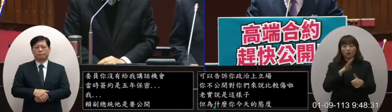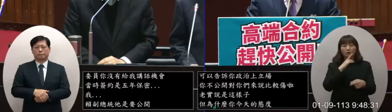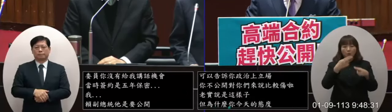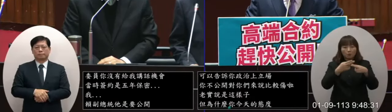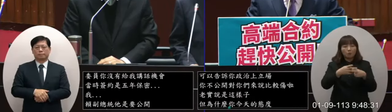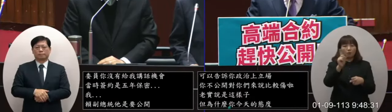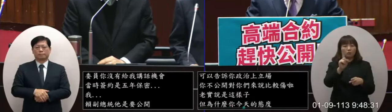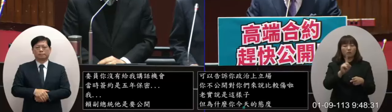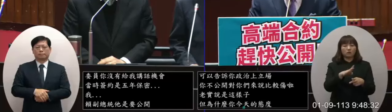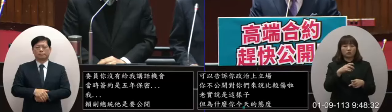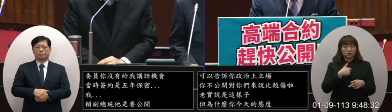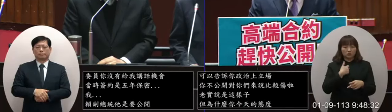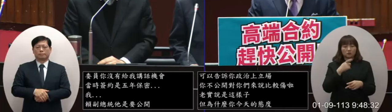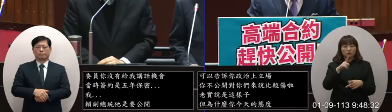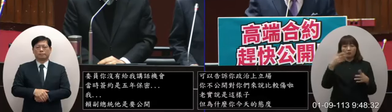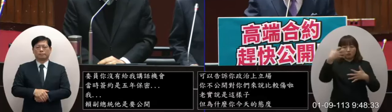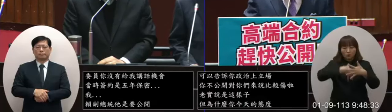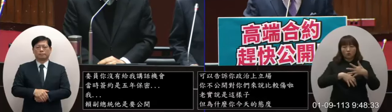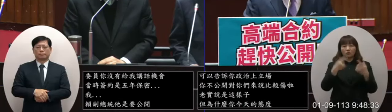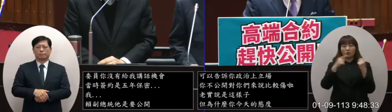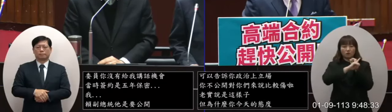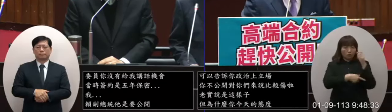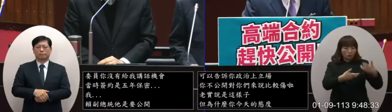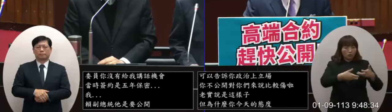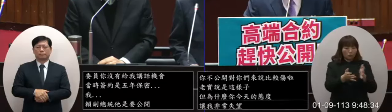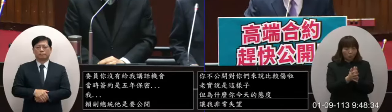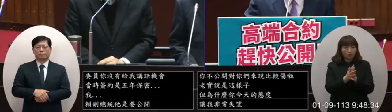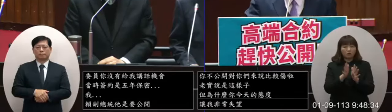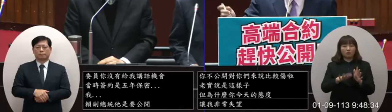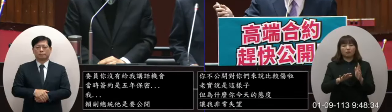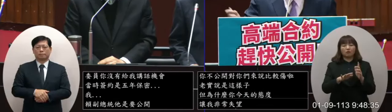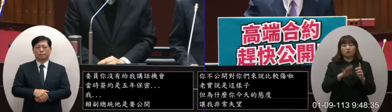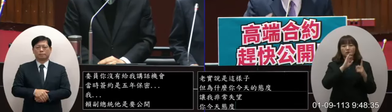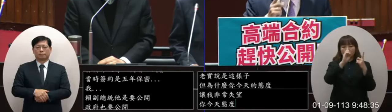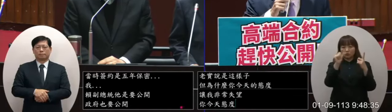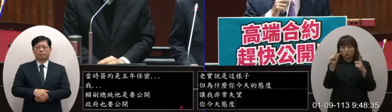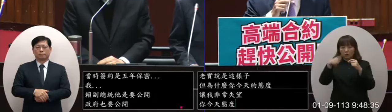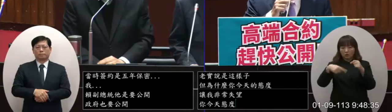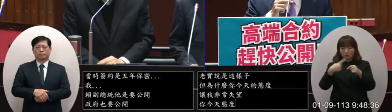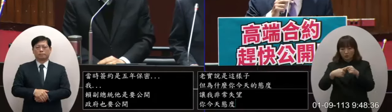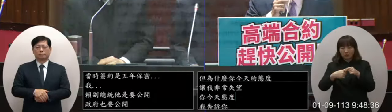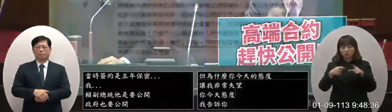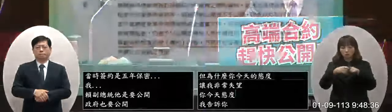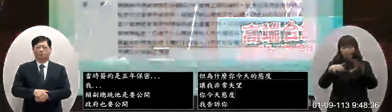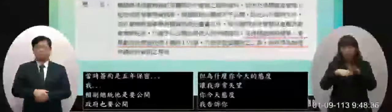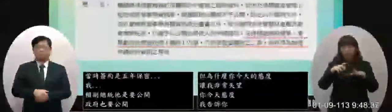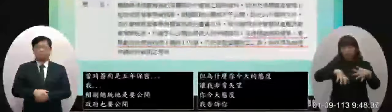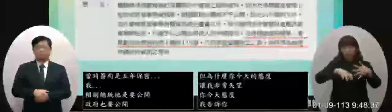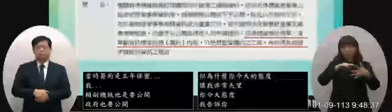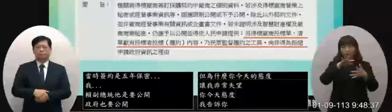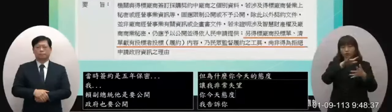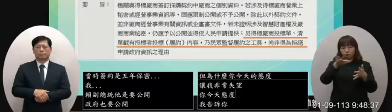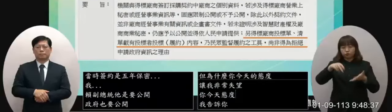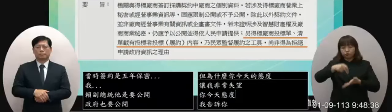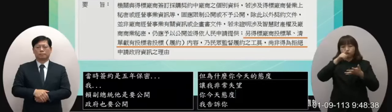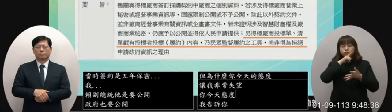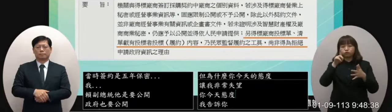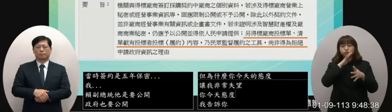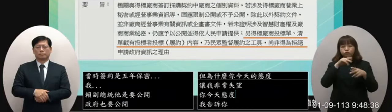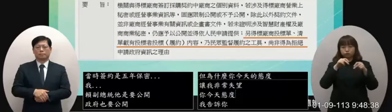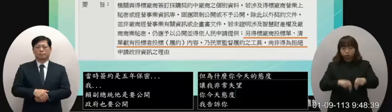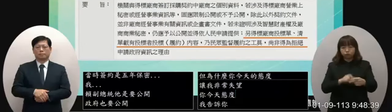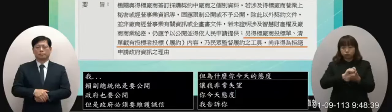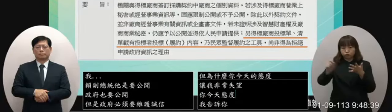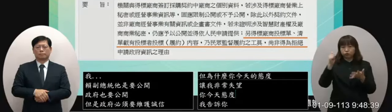程序是什麼你今天包含法務部在105年的韓式這邊就有提到額標